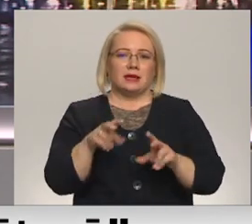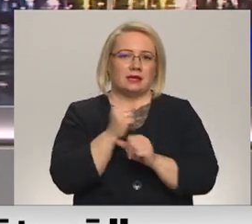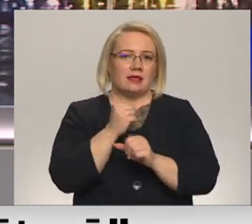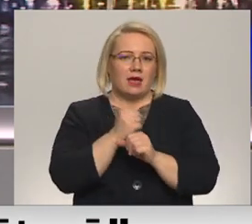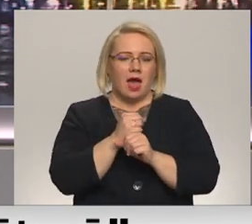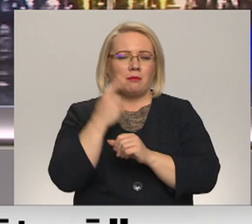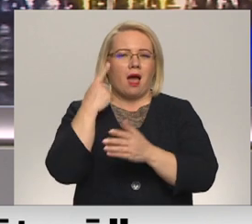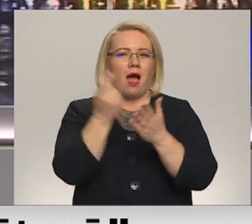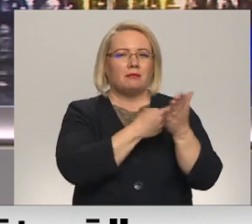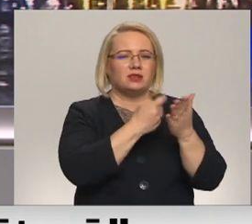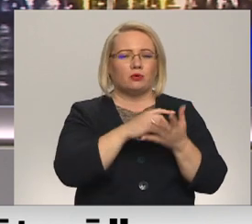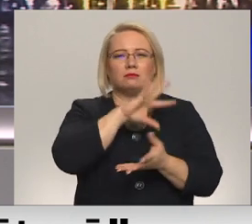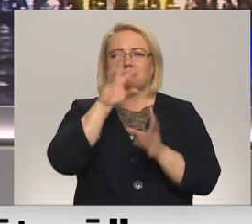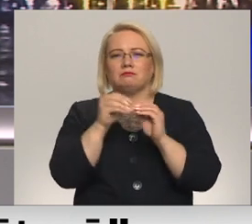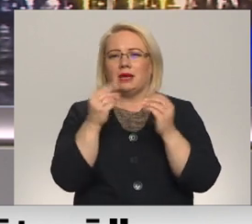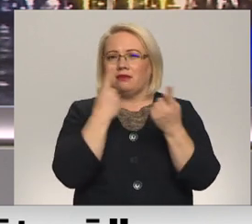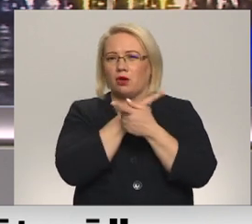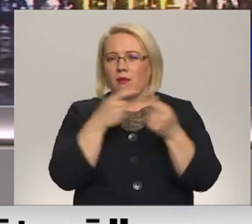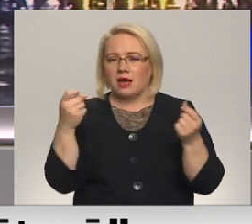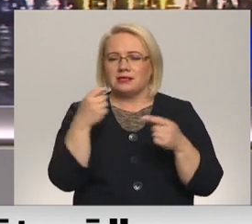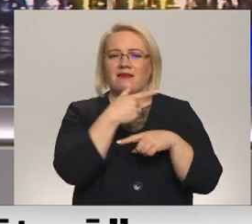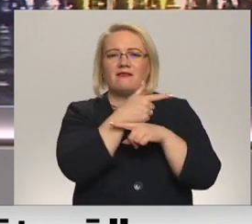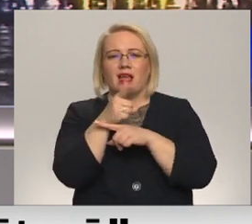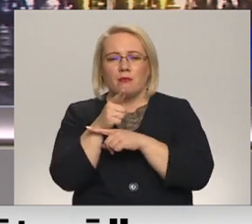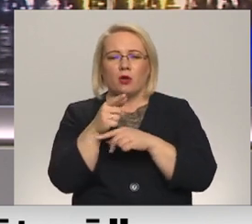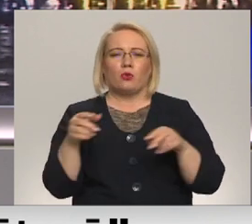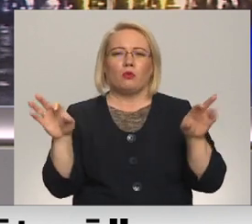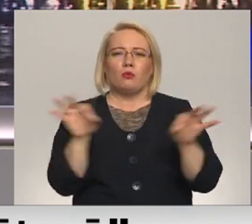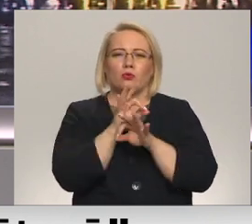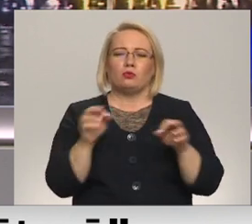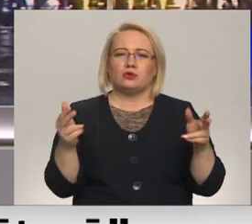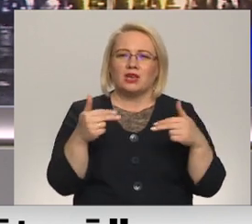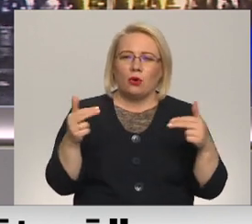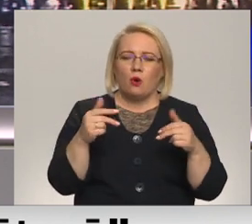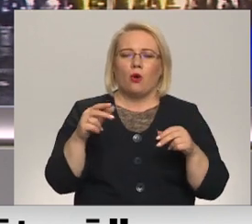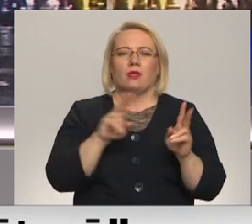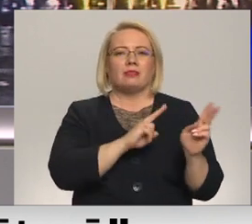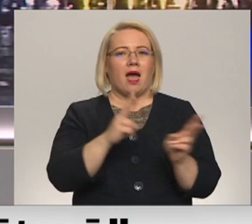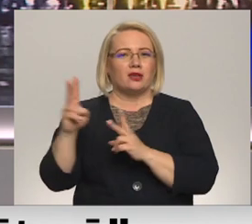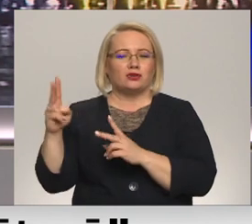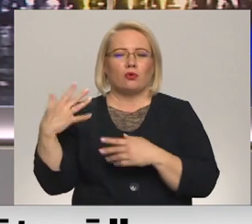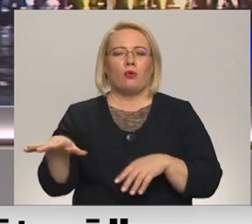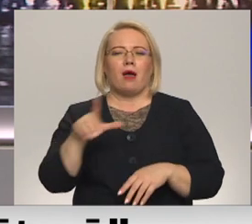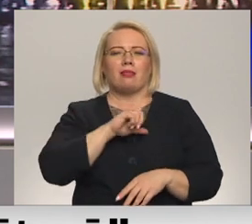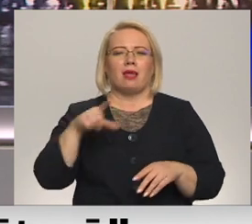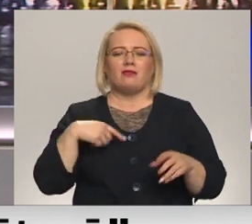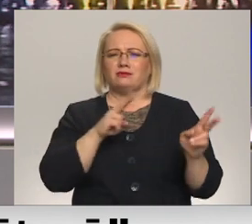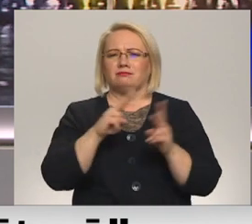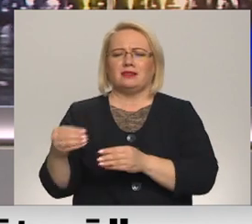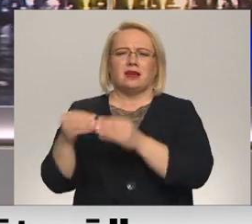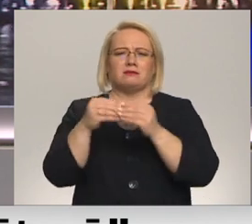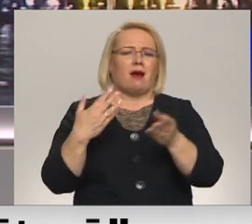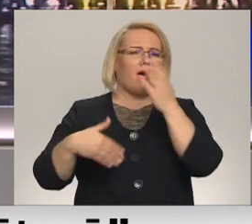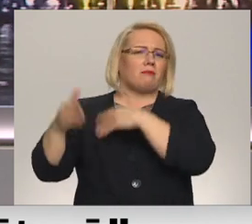apzinot un apkopojot informāciju, filmējot un ieskaņojot mūziku, daņģi, ko latvieši dejojuši pirms daudziem desmitiem gadu un vēl senāk,